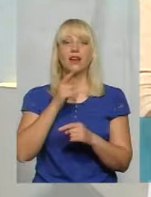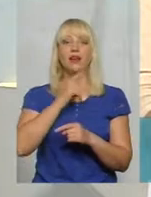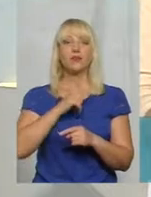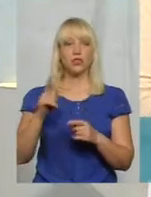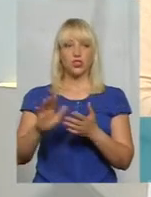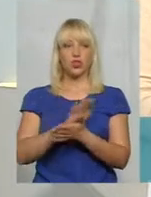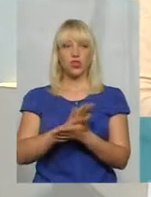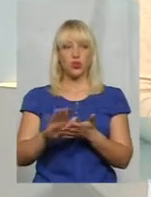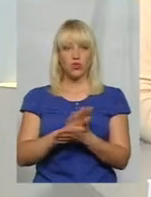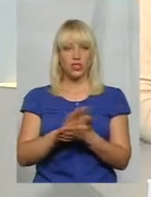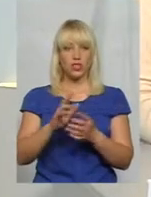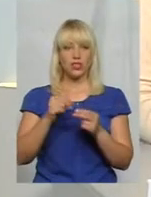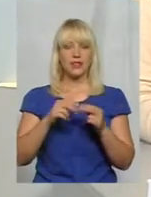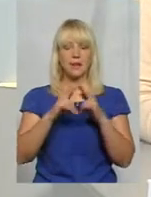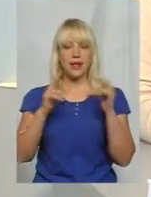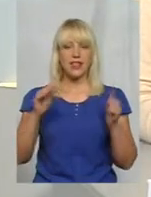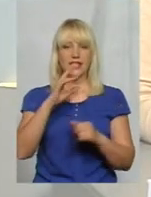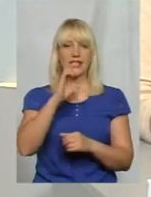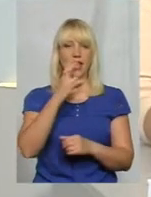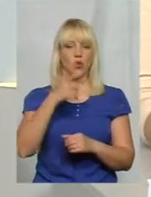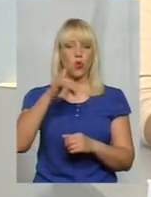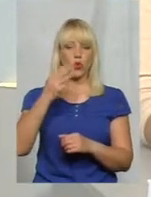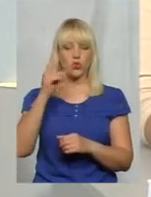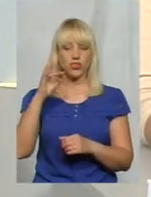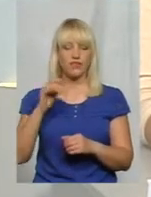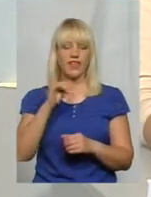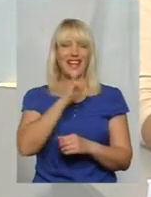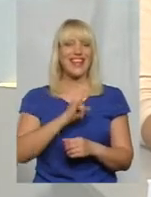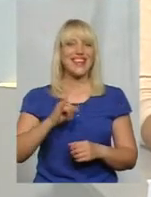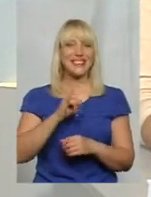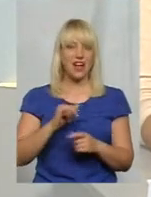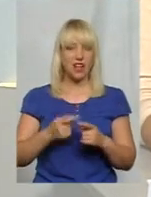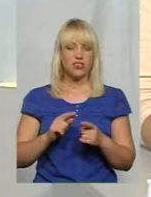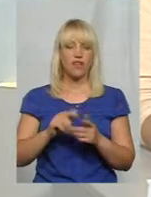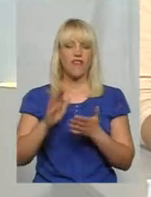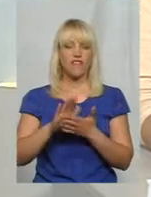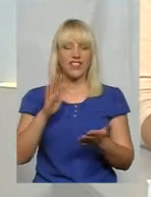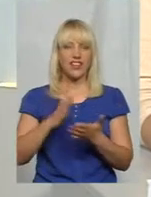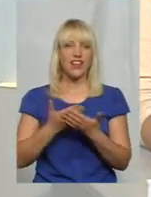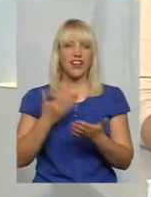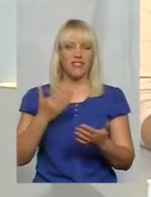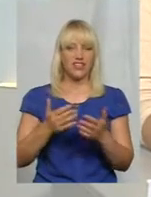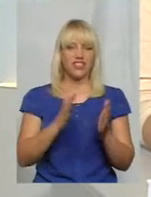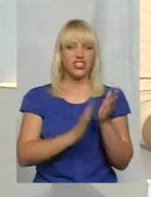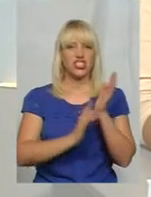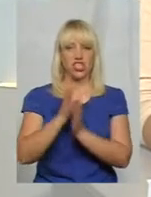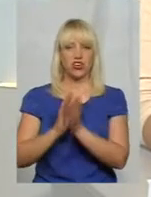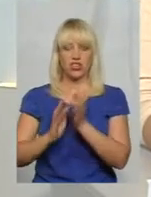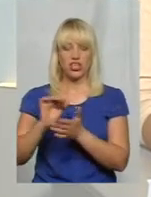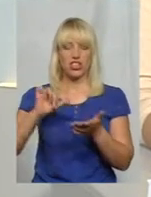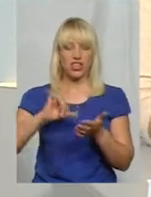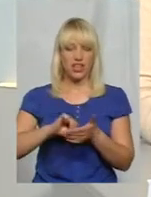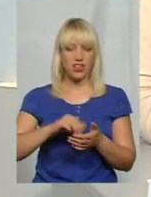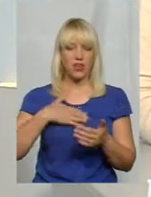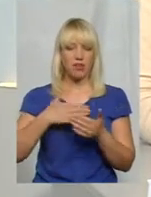розчистки палацу Сангушків в Везіаславі від чагарників волонтери та члени місцевої громадської організації «Заслав